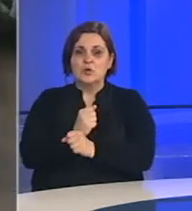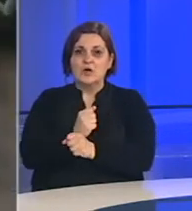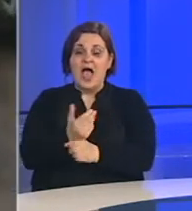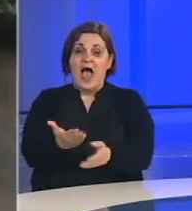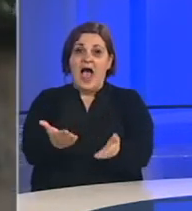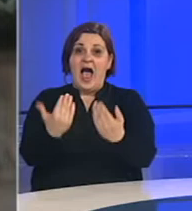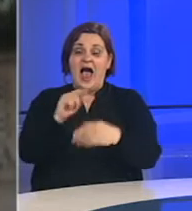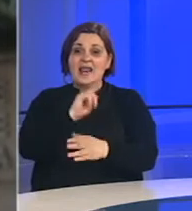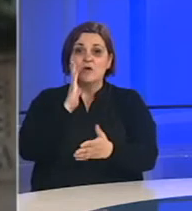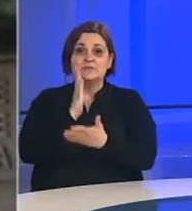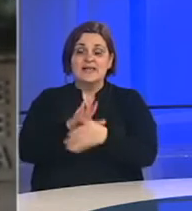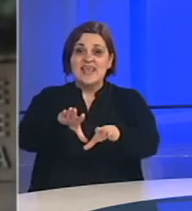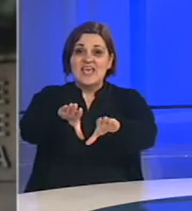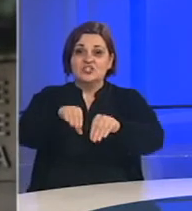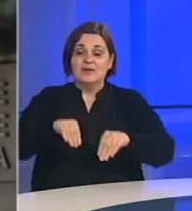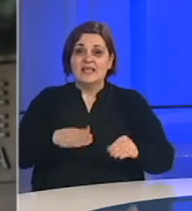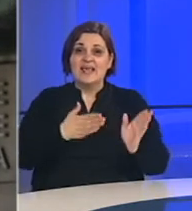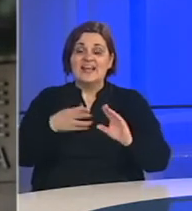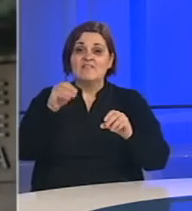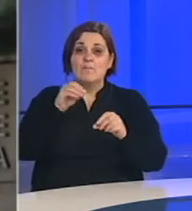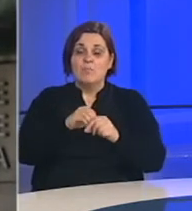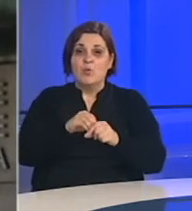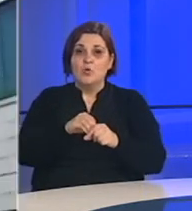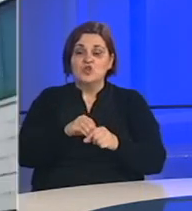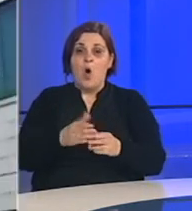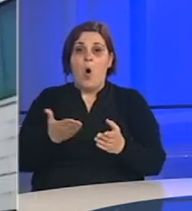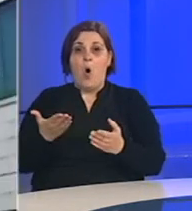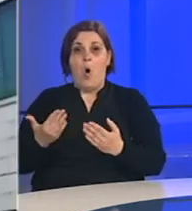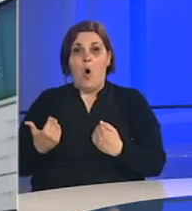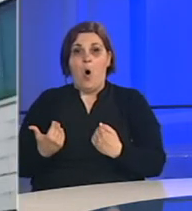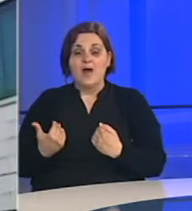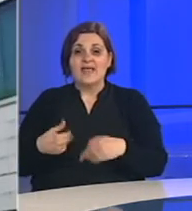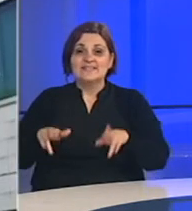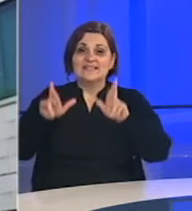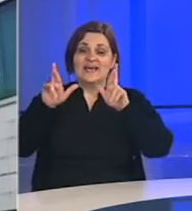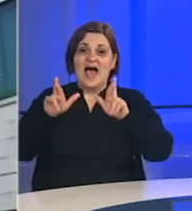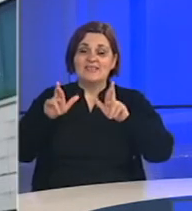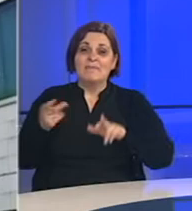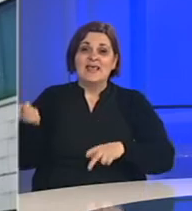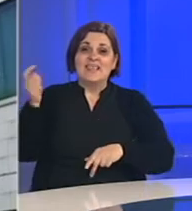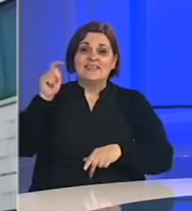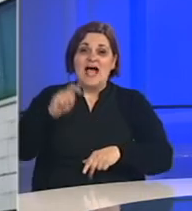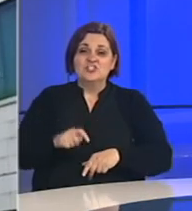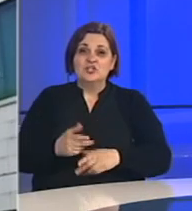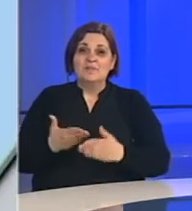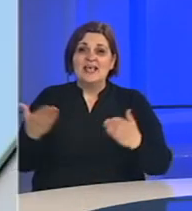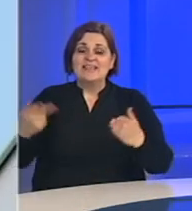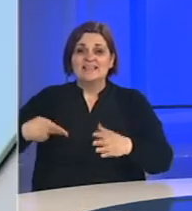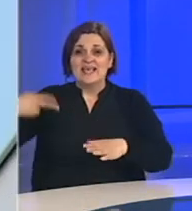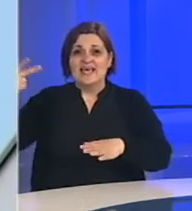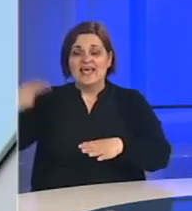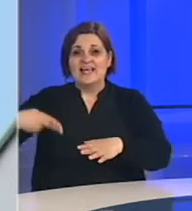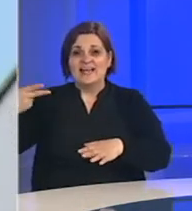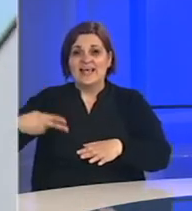ali ako se neće prihvatiti redovni proračun, onda se nadam da će doći do nekih, da se nađu neke rezerve